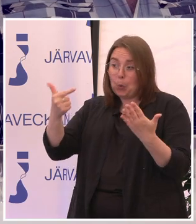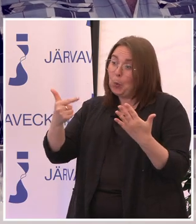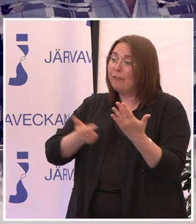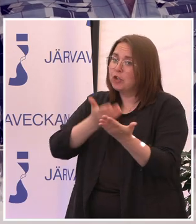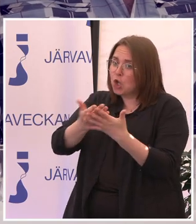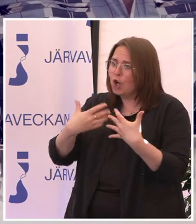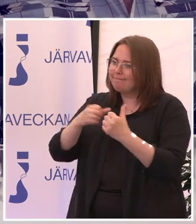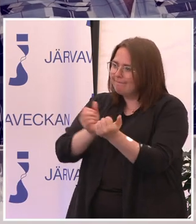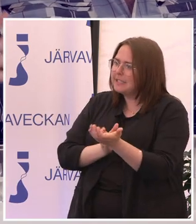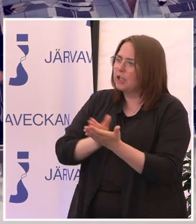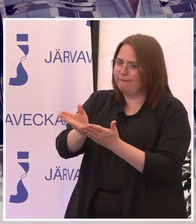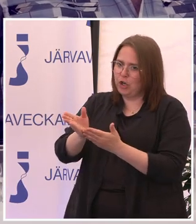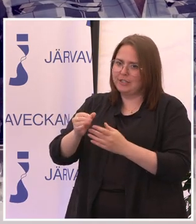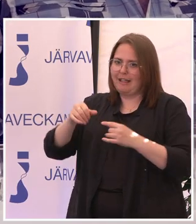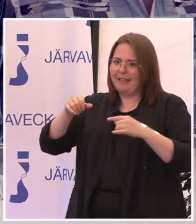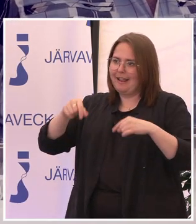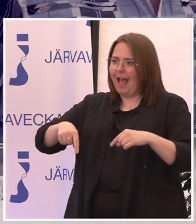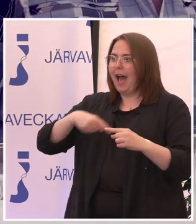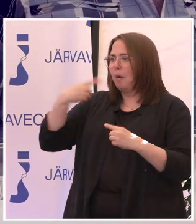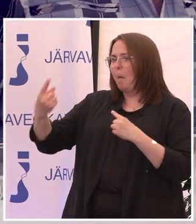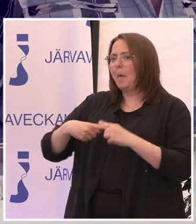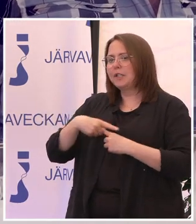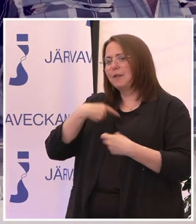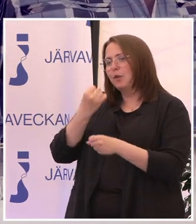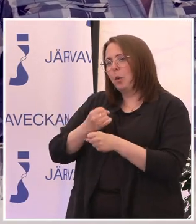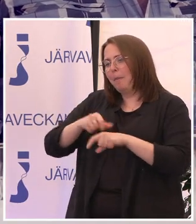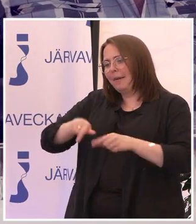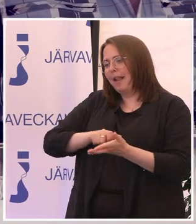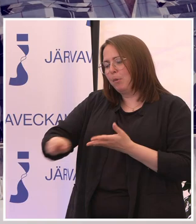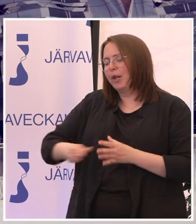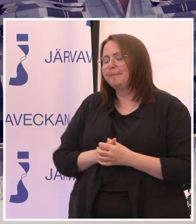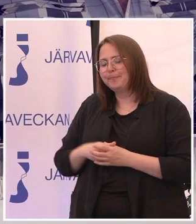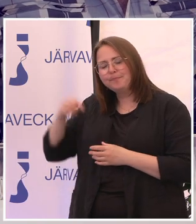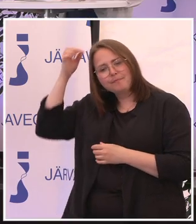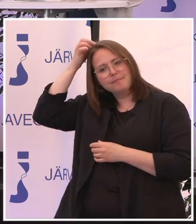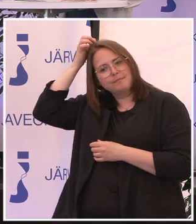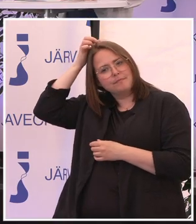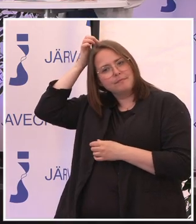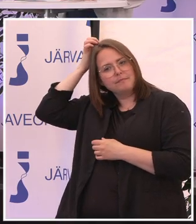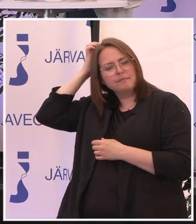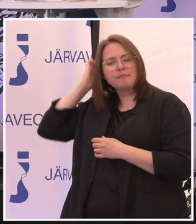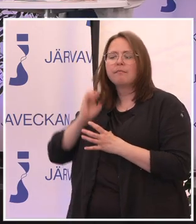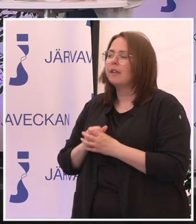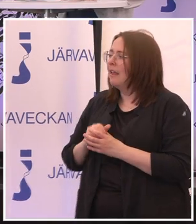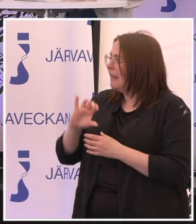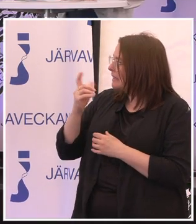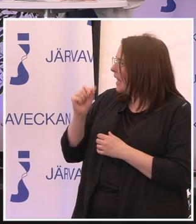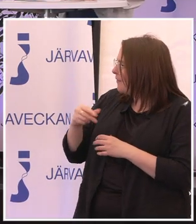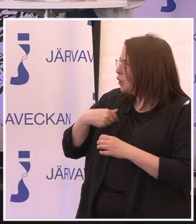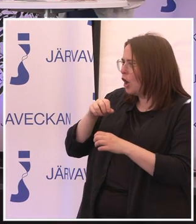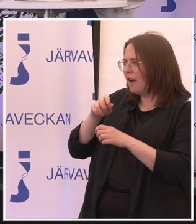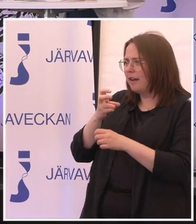genomförda under det här temaåret som vi jobbar med den här rapporten. Stefan, jag försökte skriva ner om